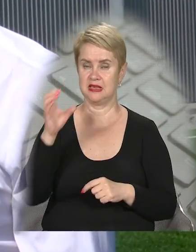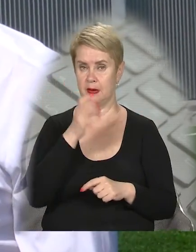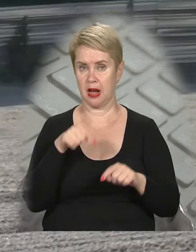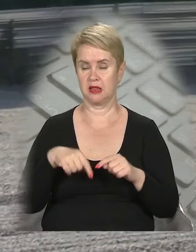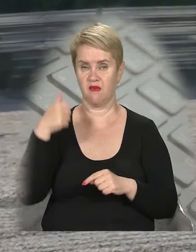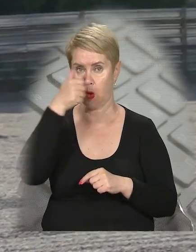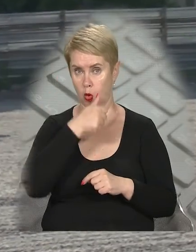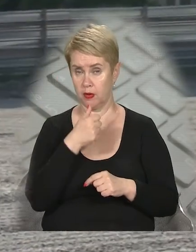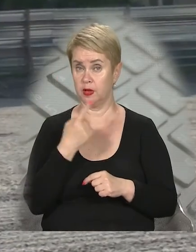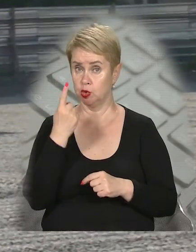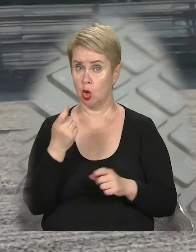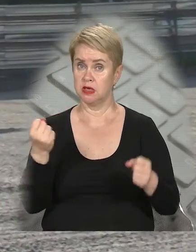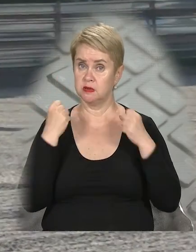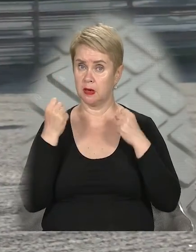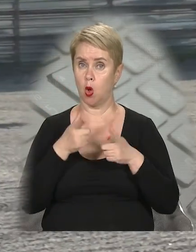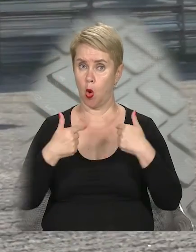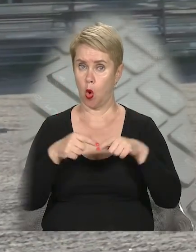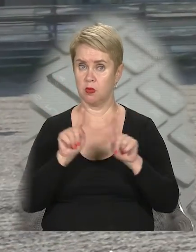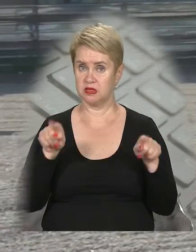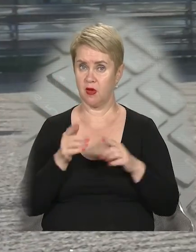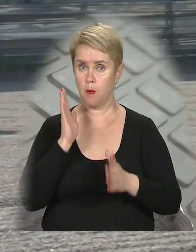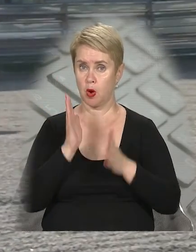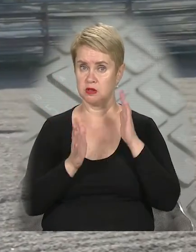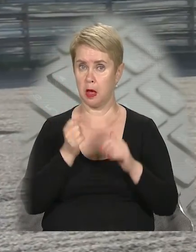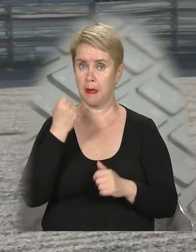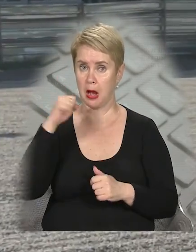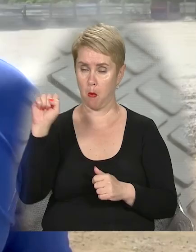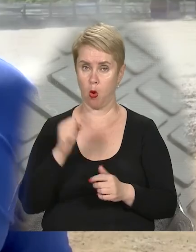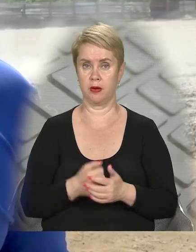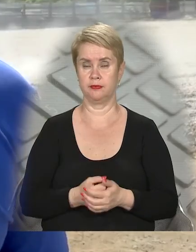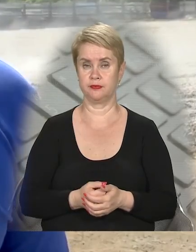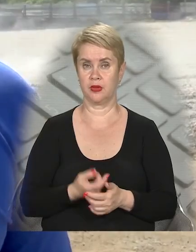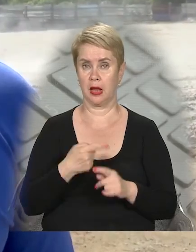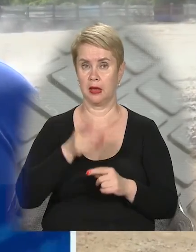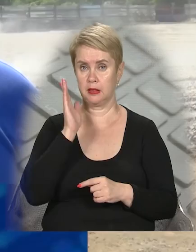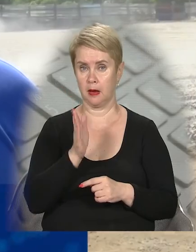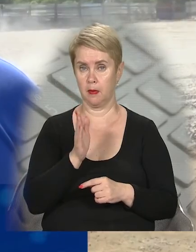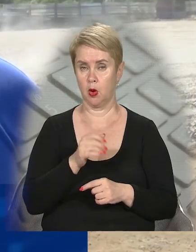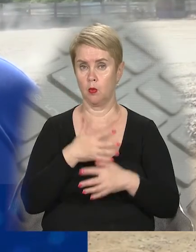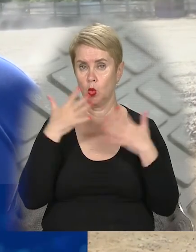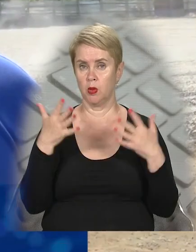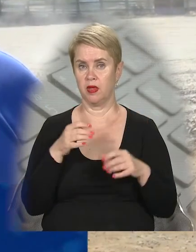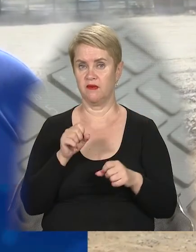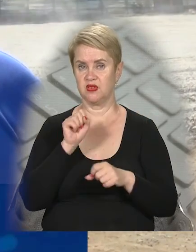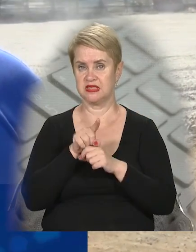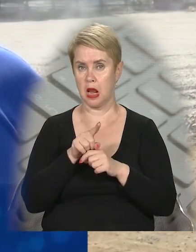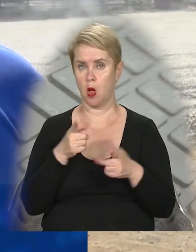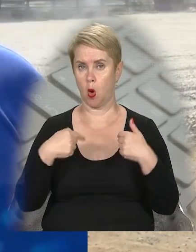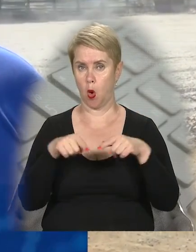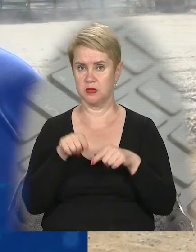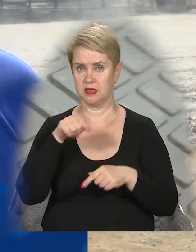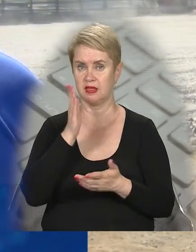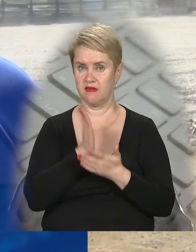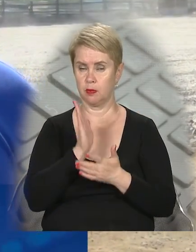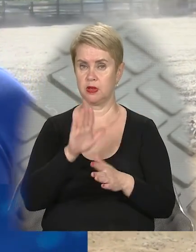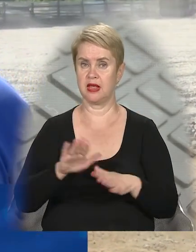цього року. Ще один спортивний комплекс зводять на проспекті Перемоги. Це буде мультифункціональний комплекс. Одновременно тут